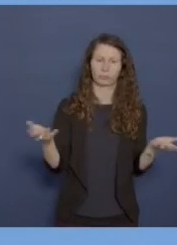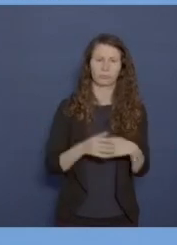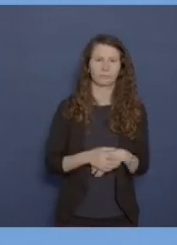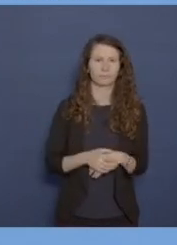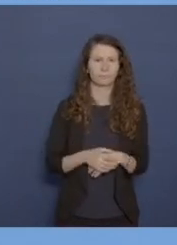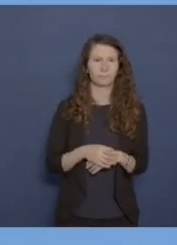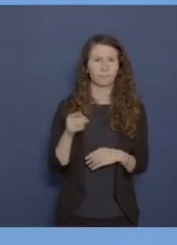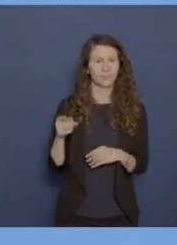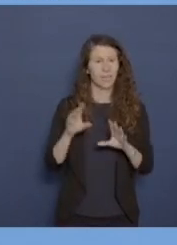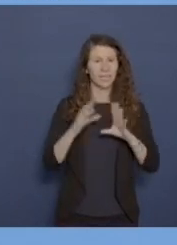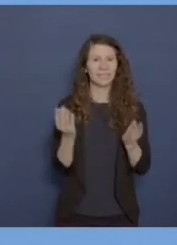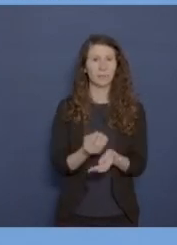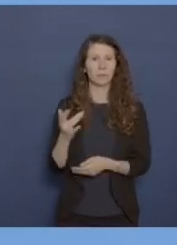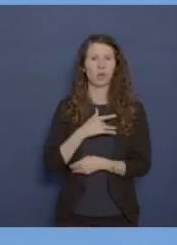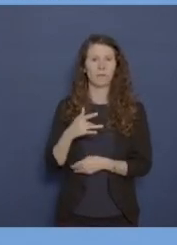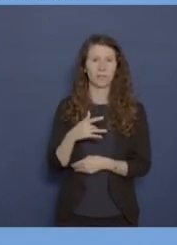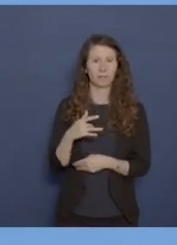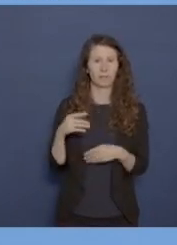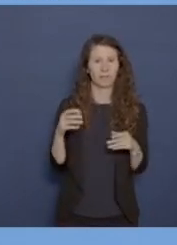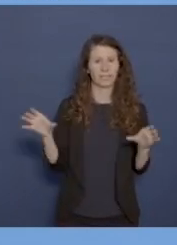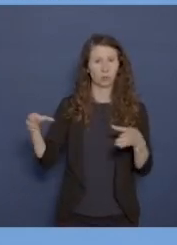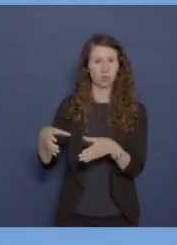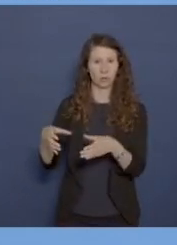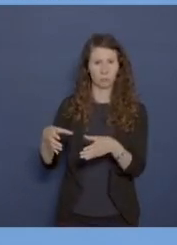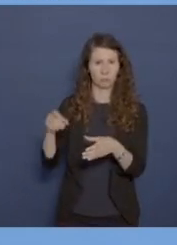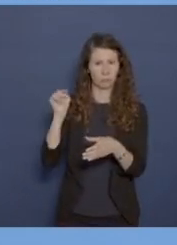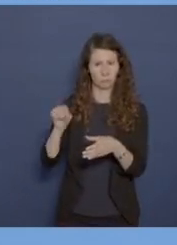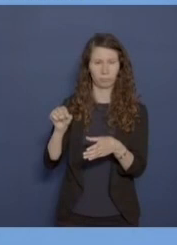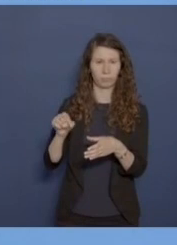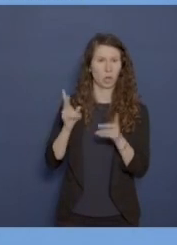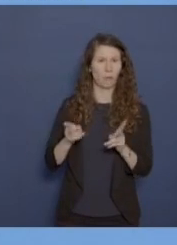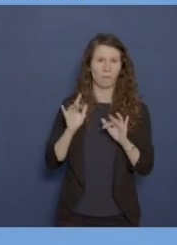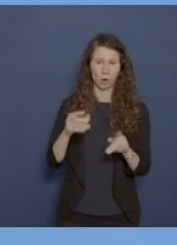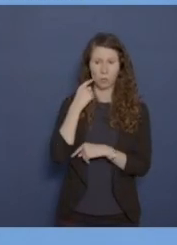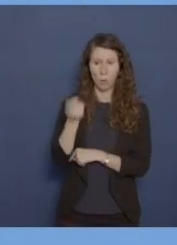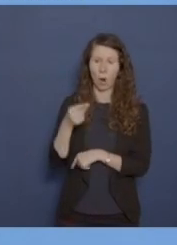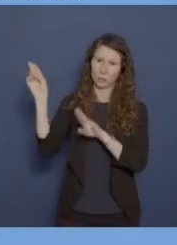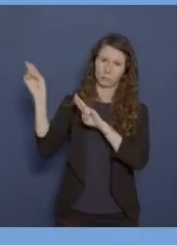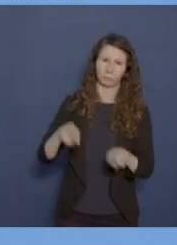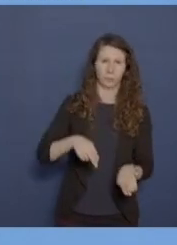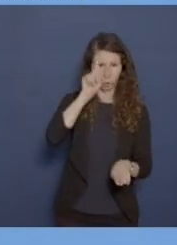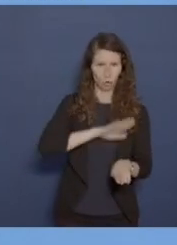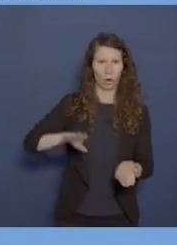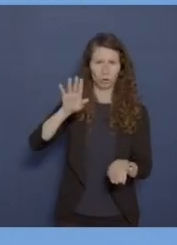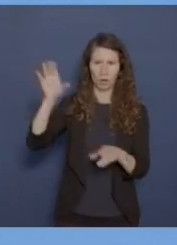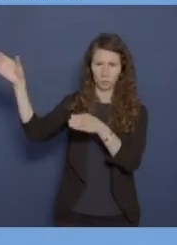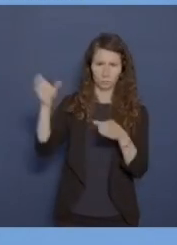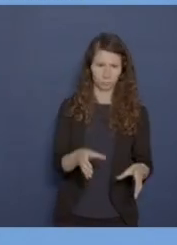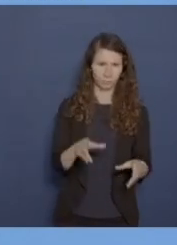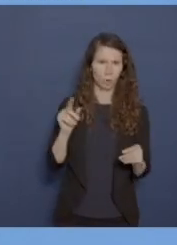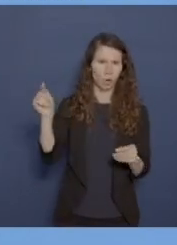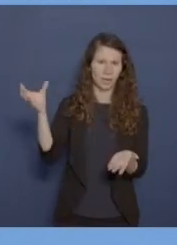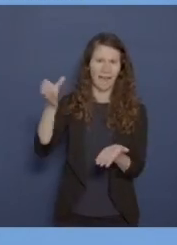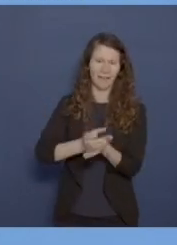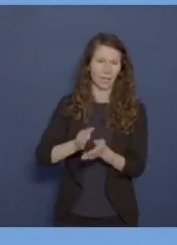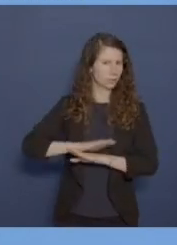gesamte betroffene Zug wird mit sofortiger Wirkung morgen nach Deutschland repatriiert werden und vom Einsatz abgelöst